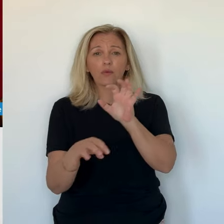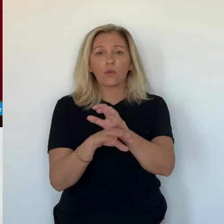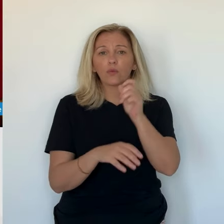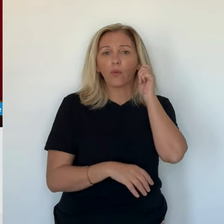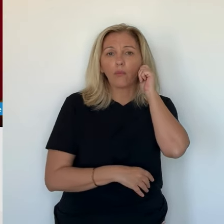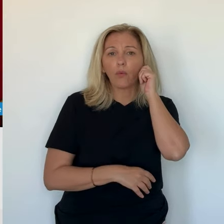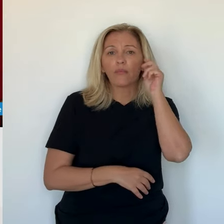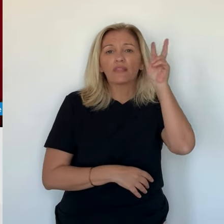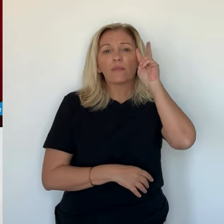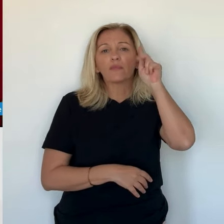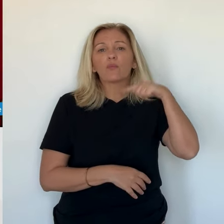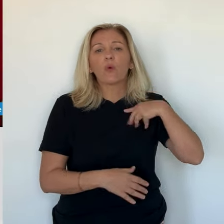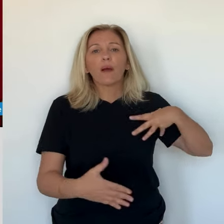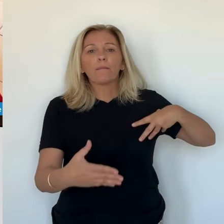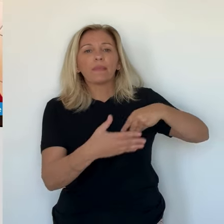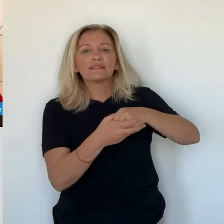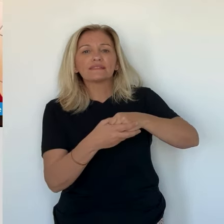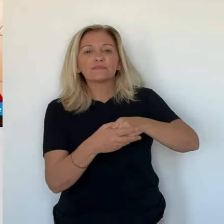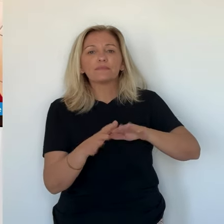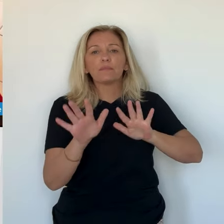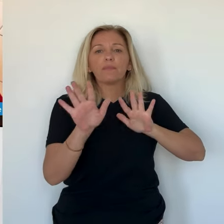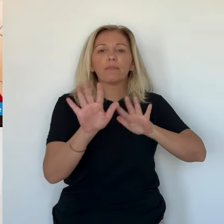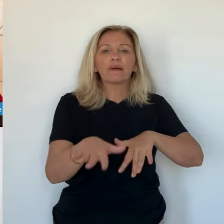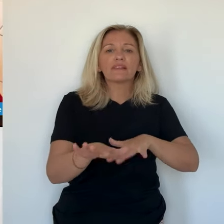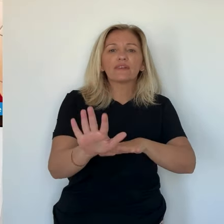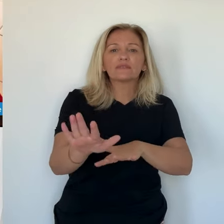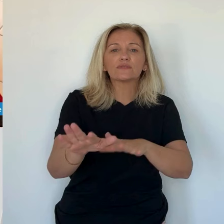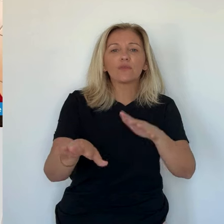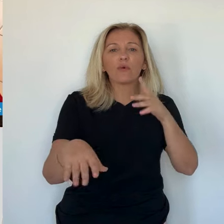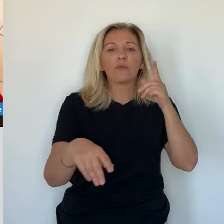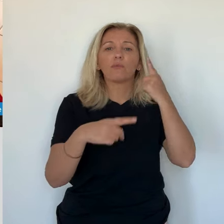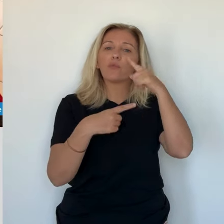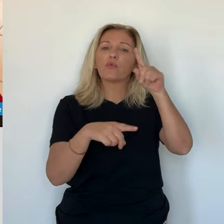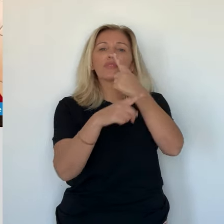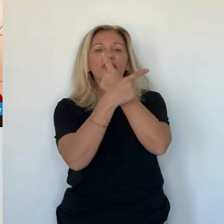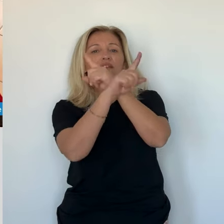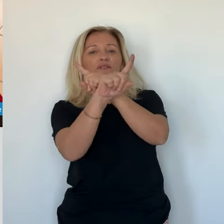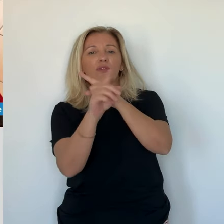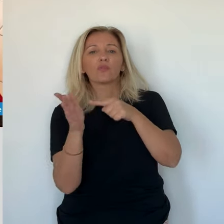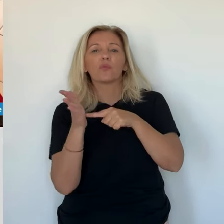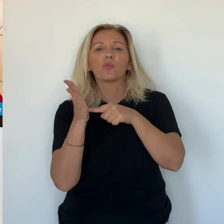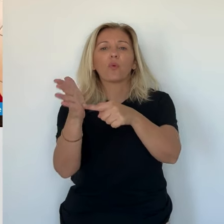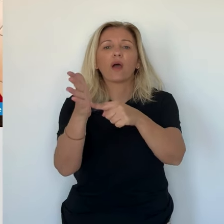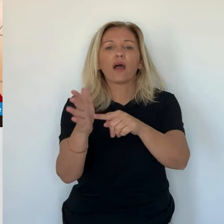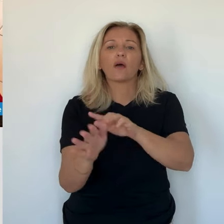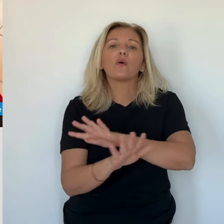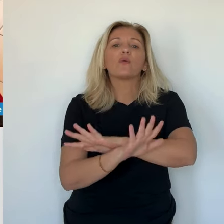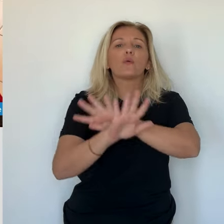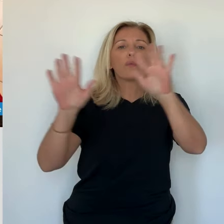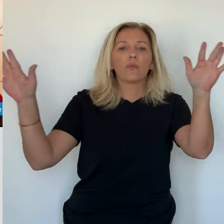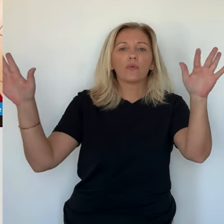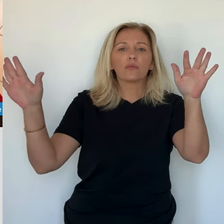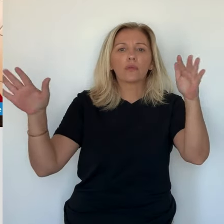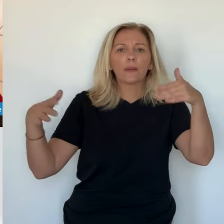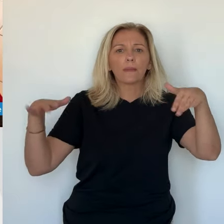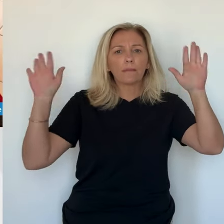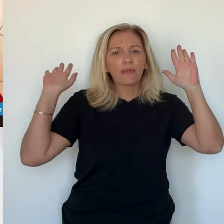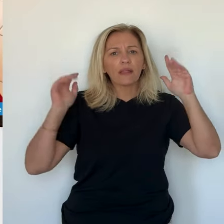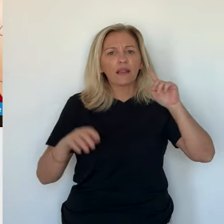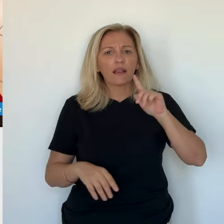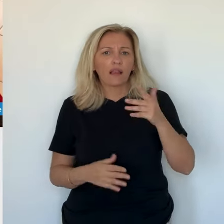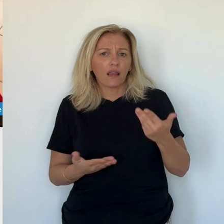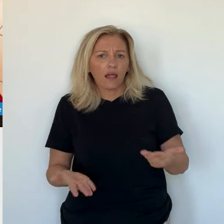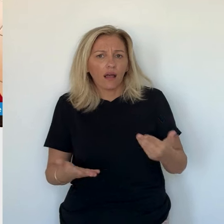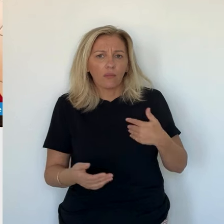un guet-apens homophobe. Je fais partie de ces gens qui vont manifester quand l'occasion se présente pour pouvoir défendre les